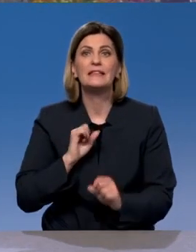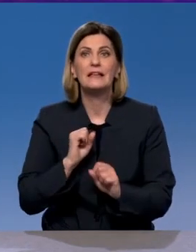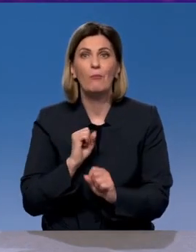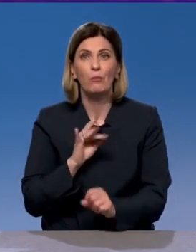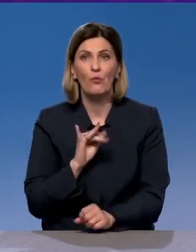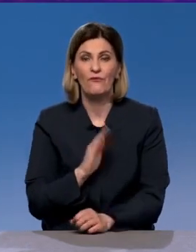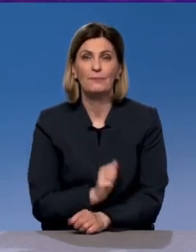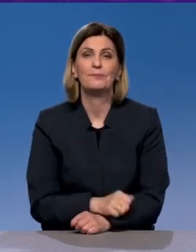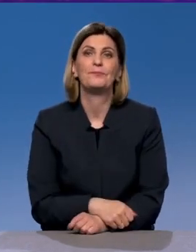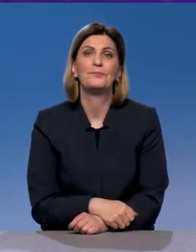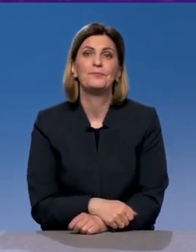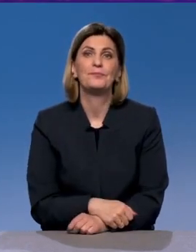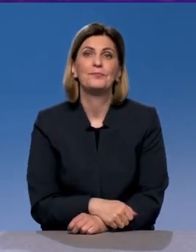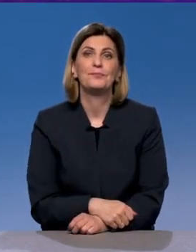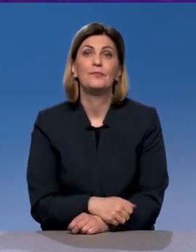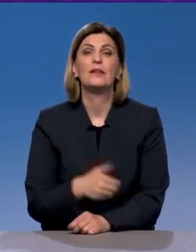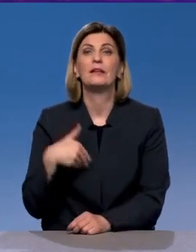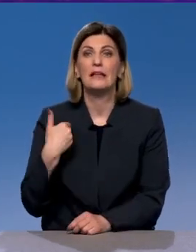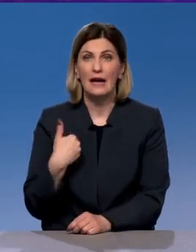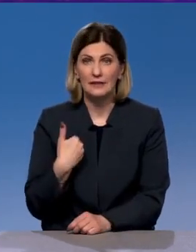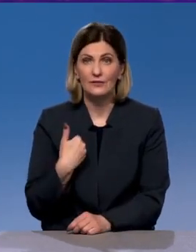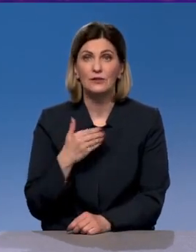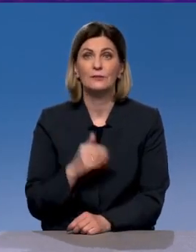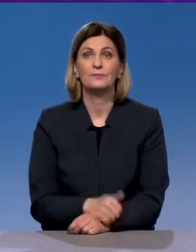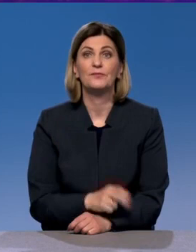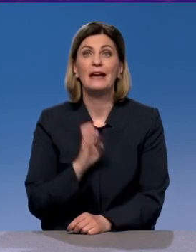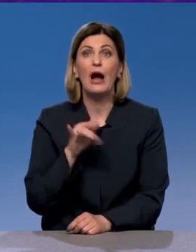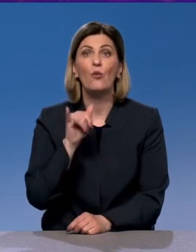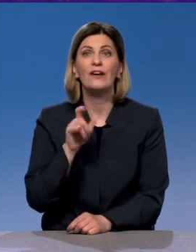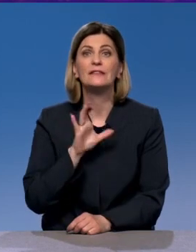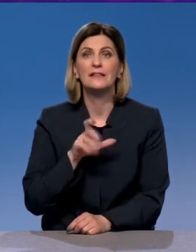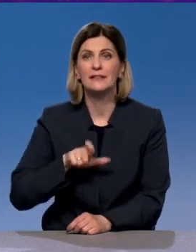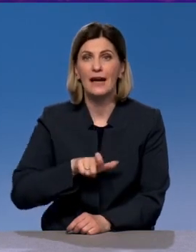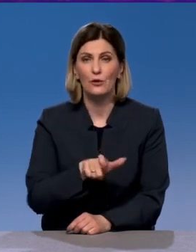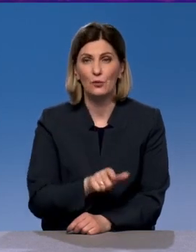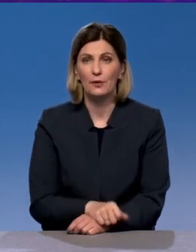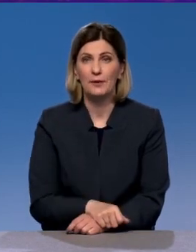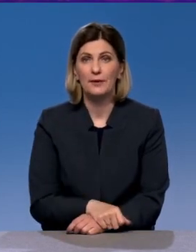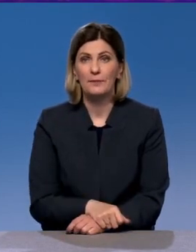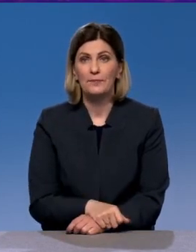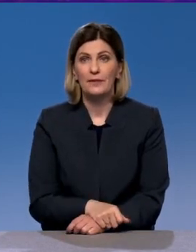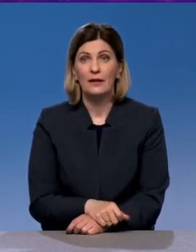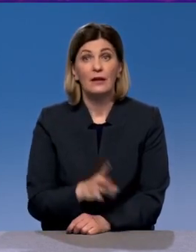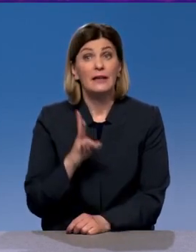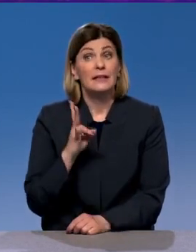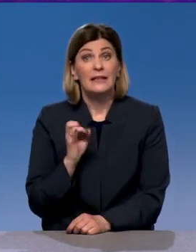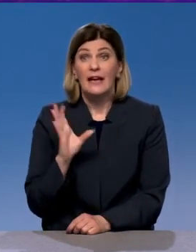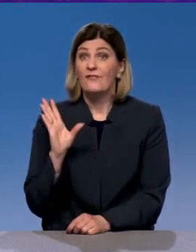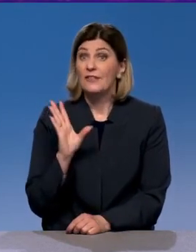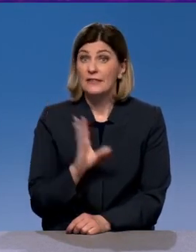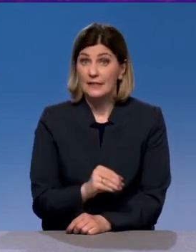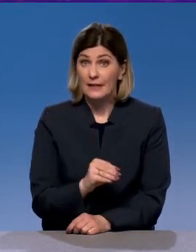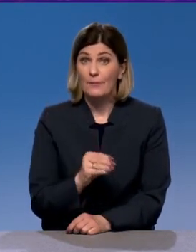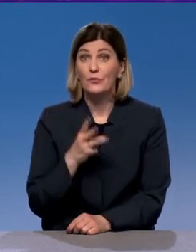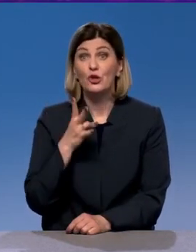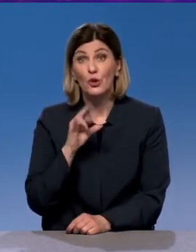Добрый вечер. Добрый вечер. Как с дорогами в Тамбовской области? Ну, не везде, но качество